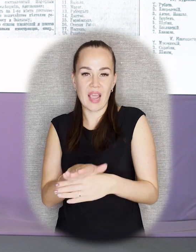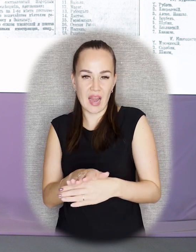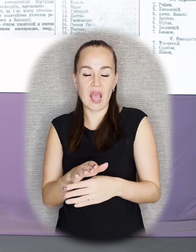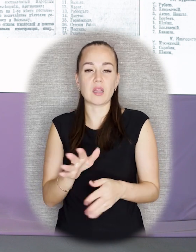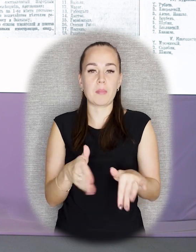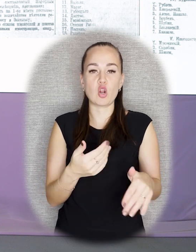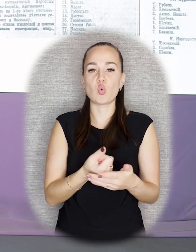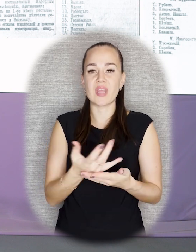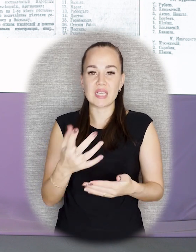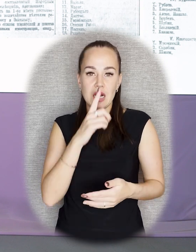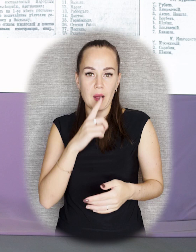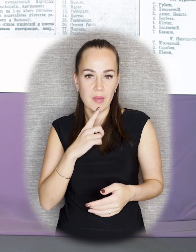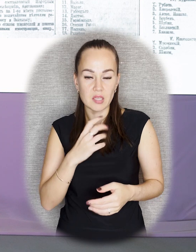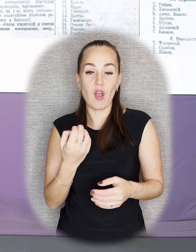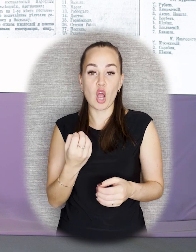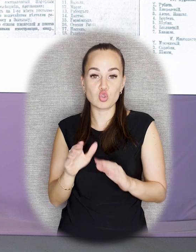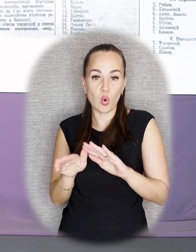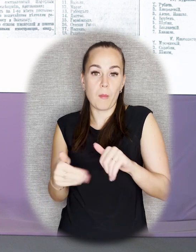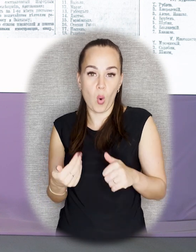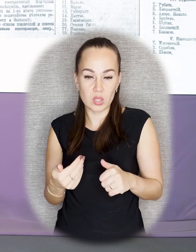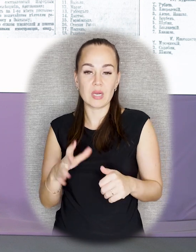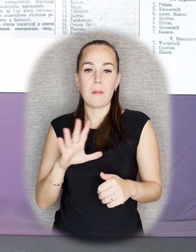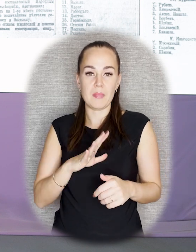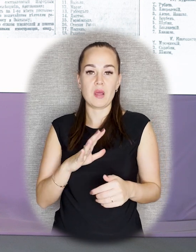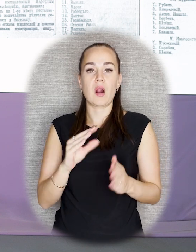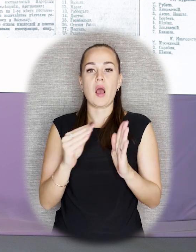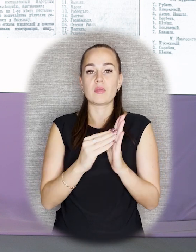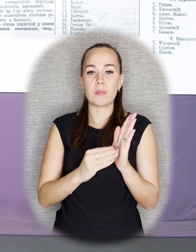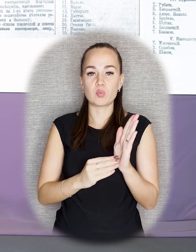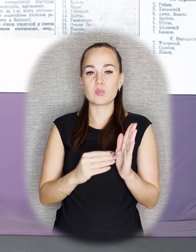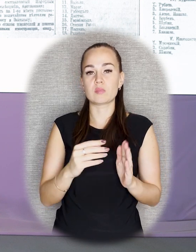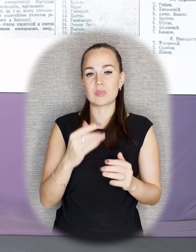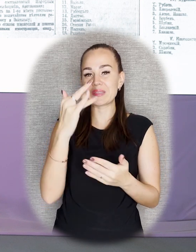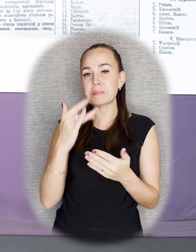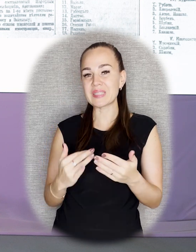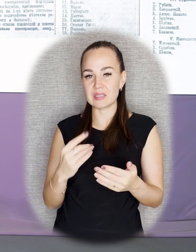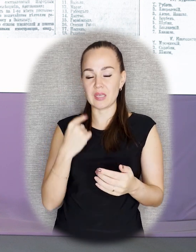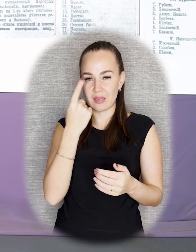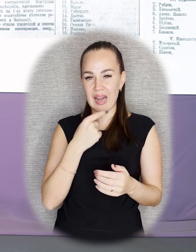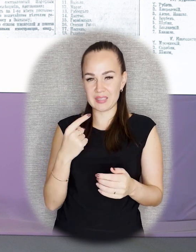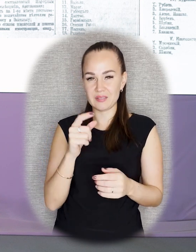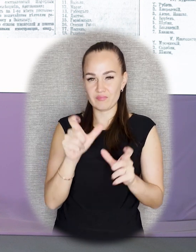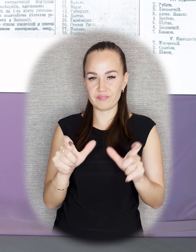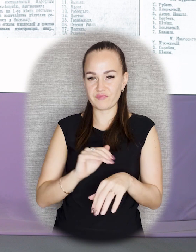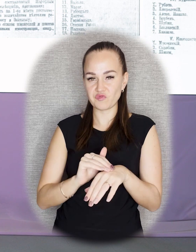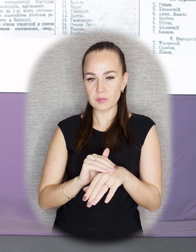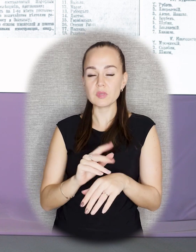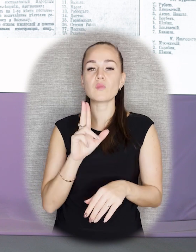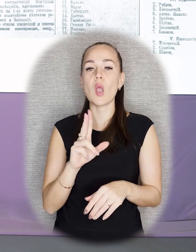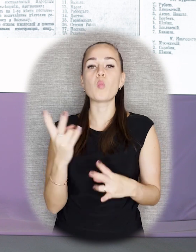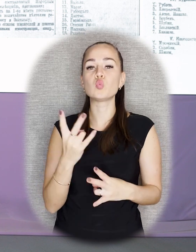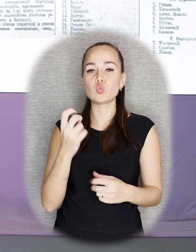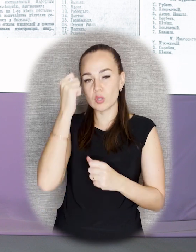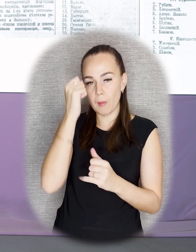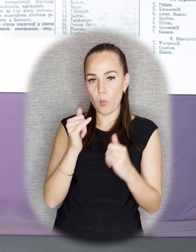а еще через несколько месяцев был опубликован список Лицкой, предположено поставить монументы. Это вторая